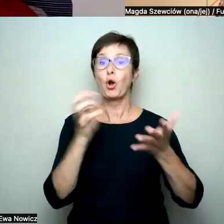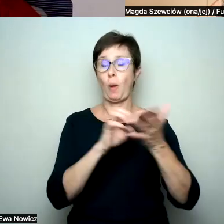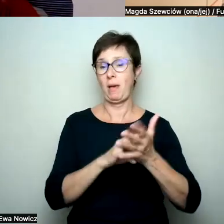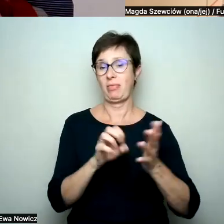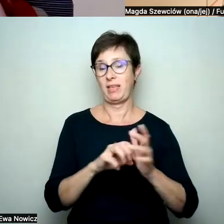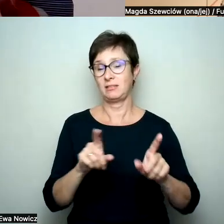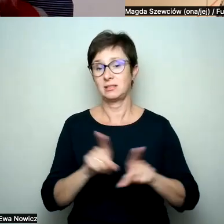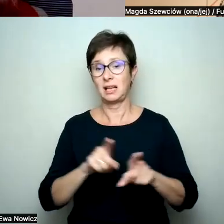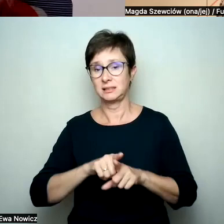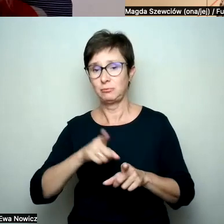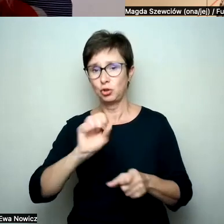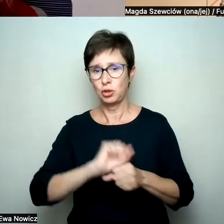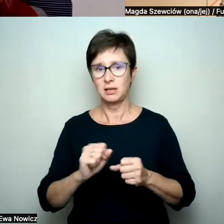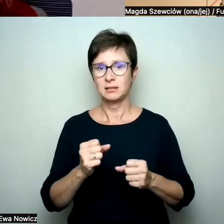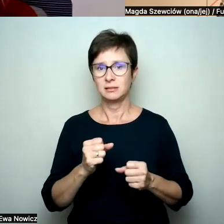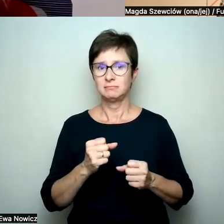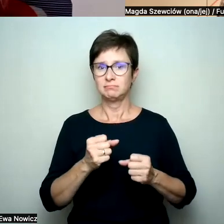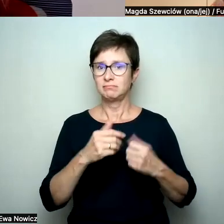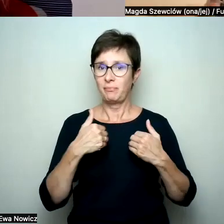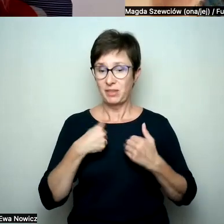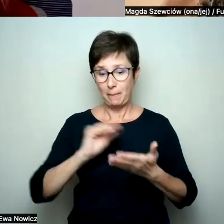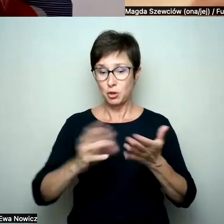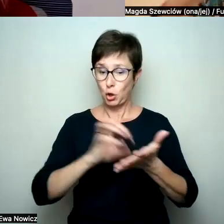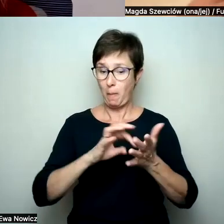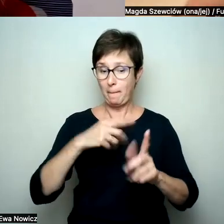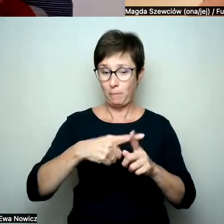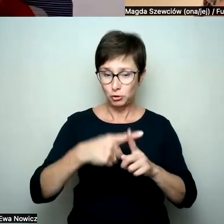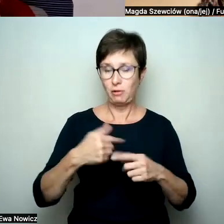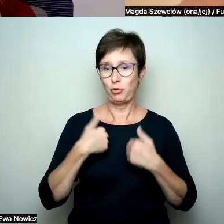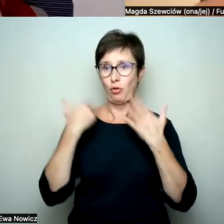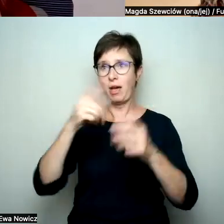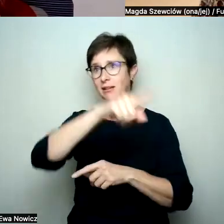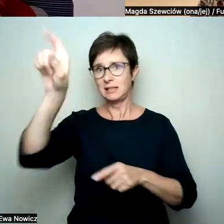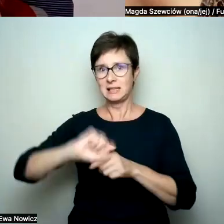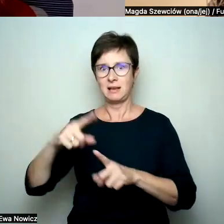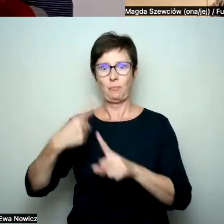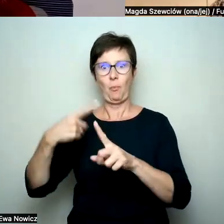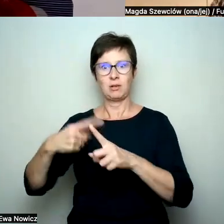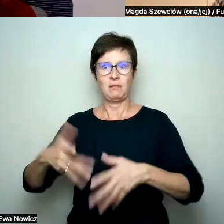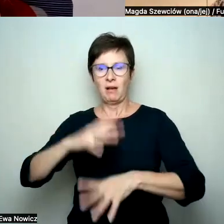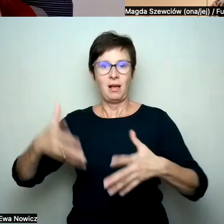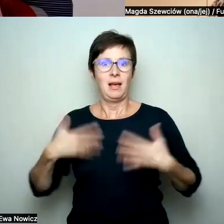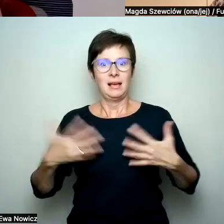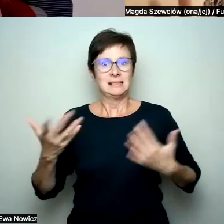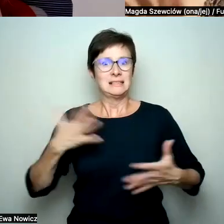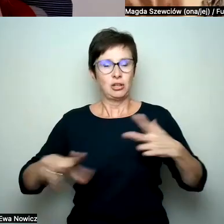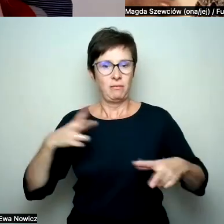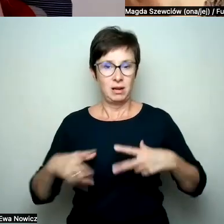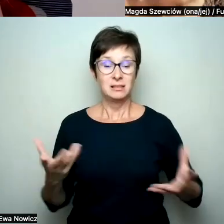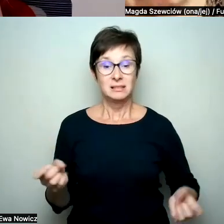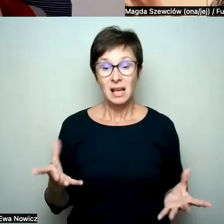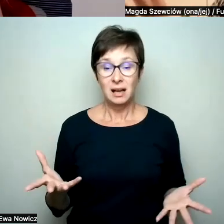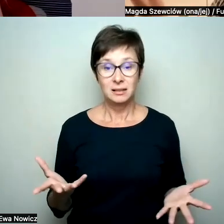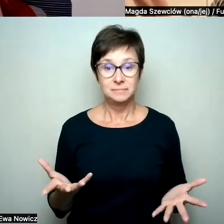bardzo o tym, że to jest też bardzo krzepiące i dające nadzieję, jak się widzi ileś komentarzy i ileś osób zupełnie, tak jakby nagranda mowy,